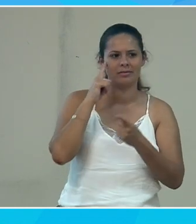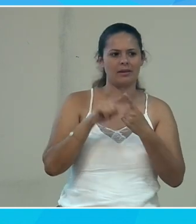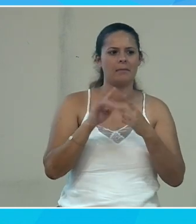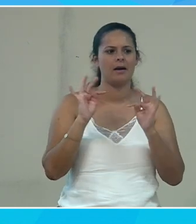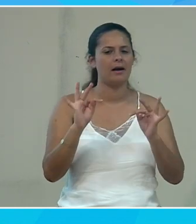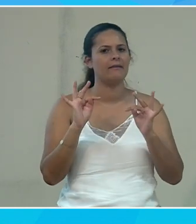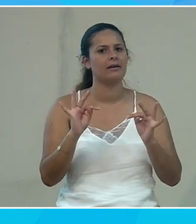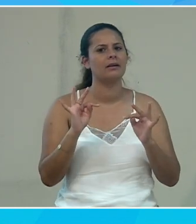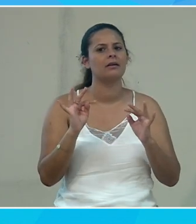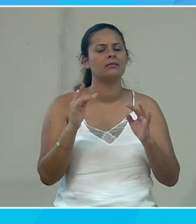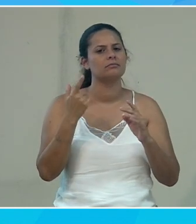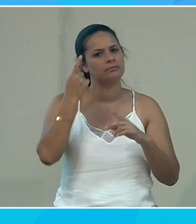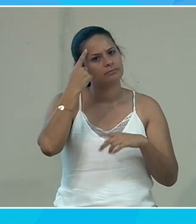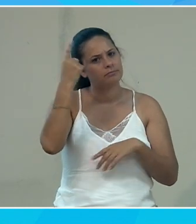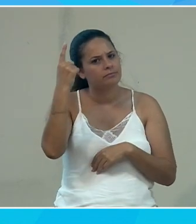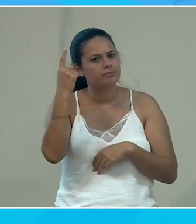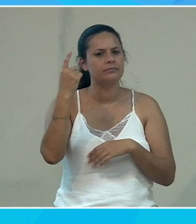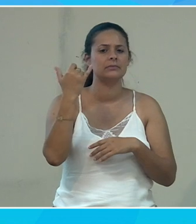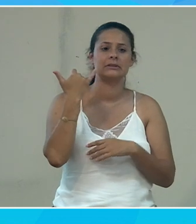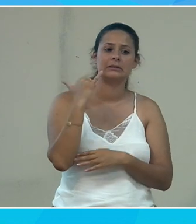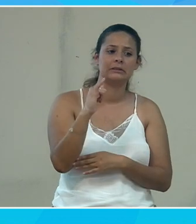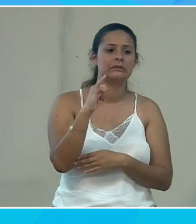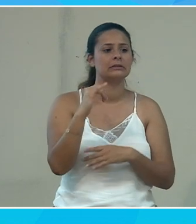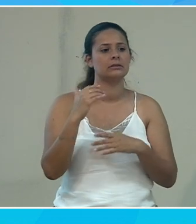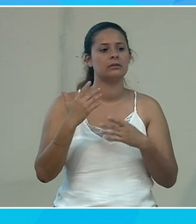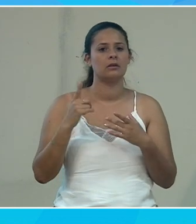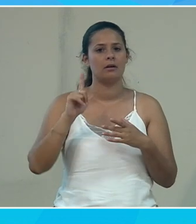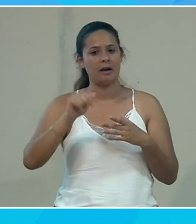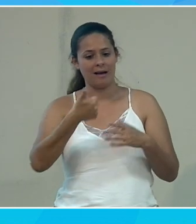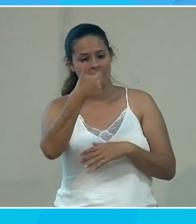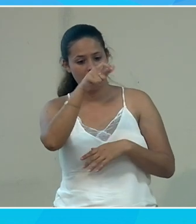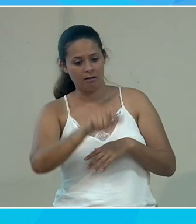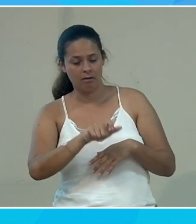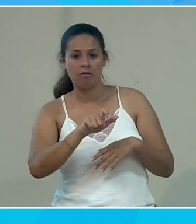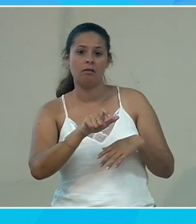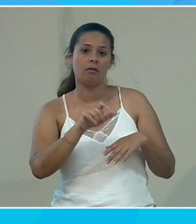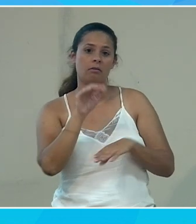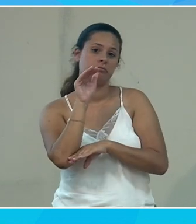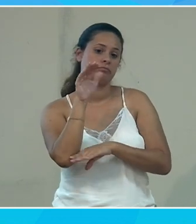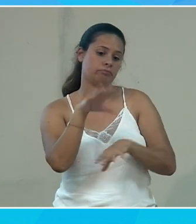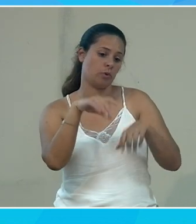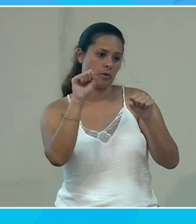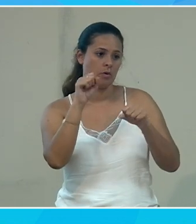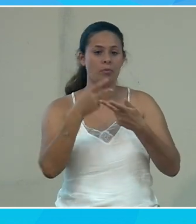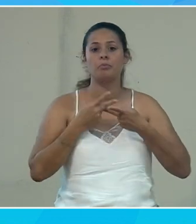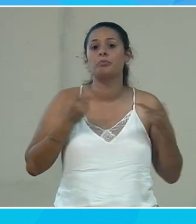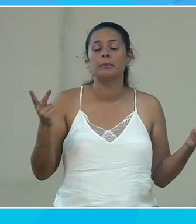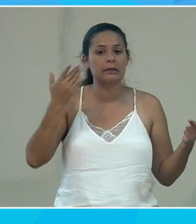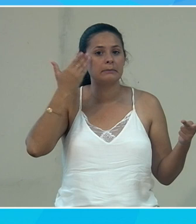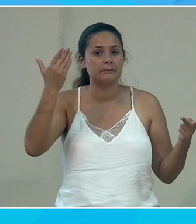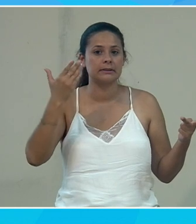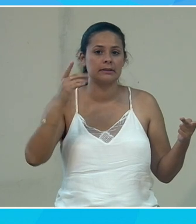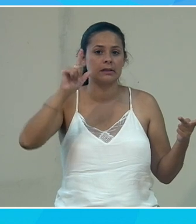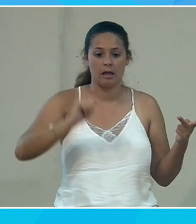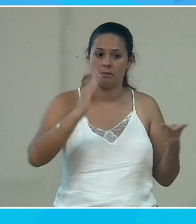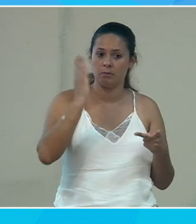du coup est-ce que par exemple si on a un employeur moi c'est un employeur public qui aurait